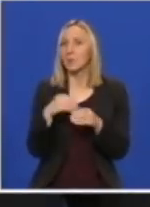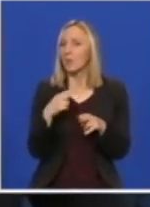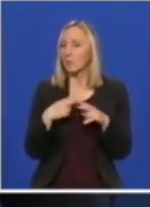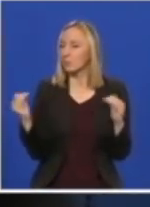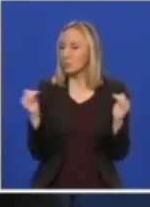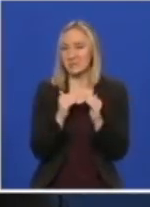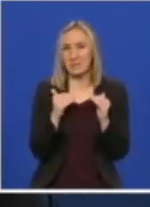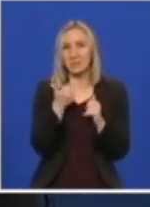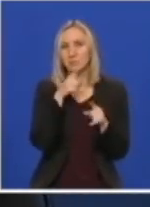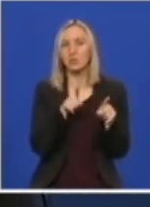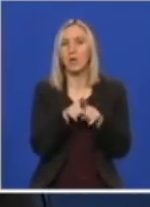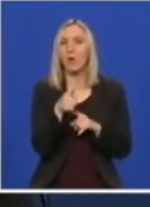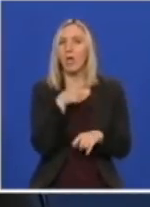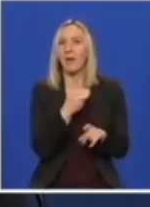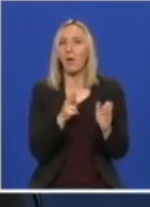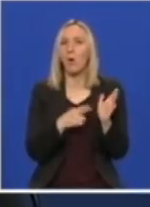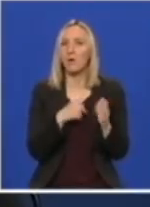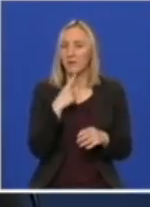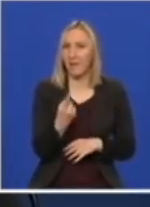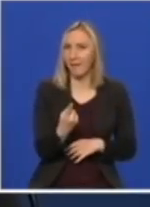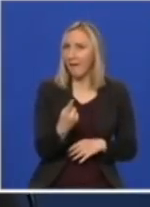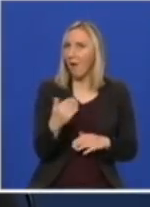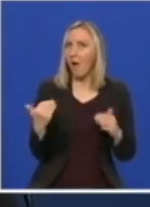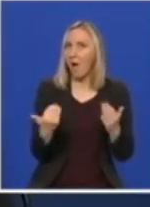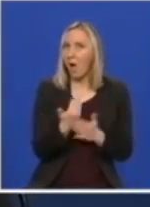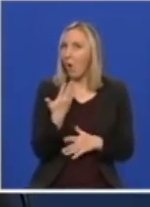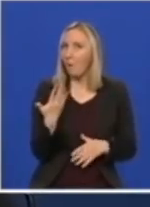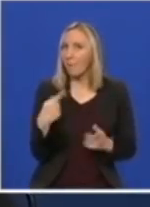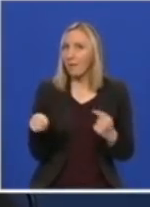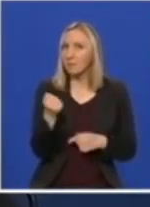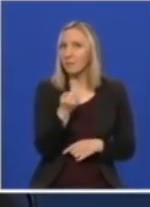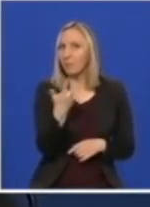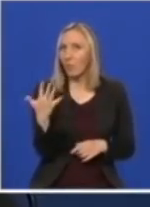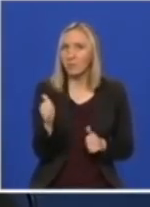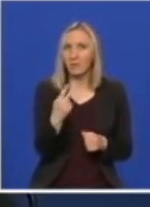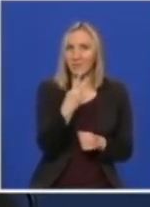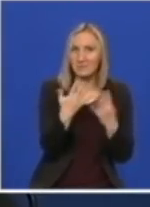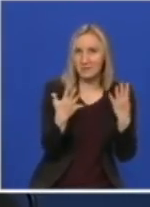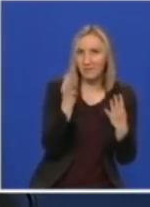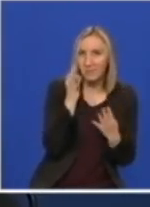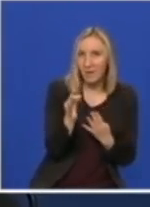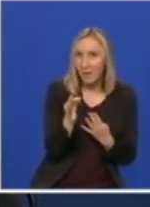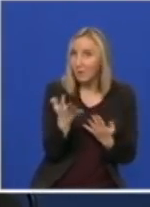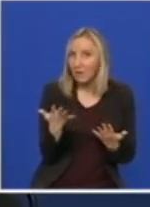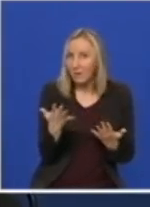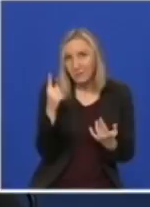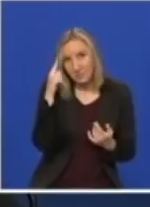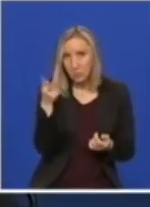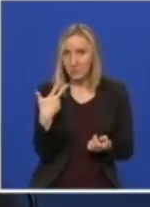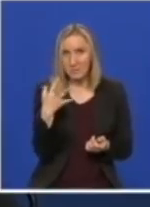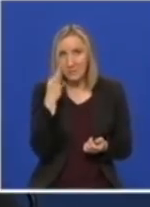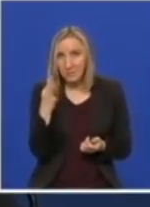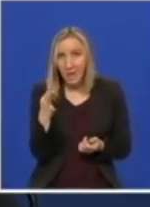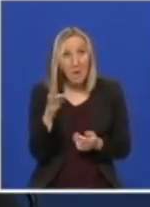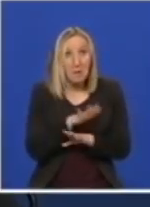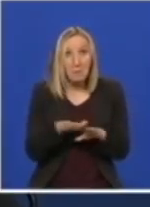slažem sa svim što je kolega Kohn rekao, ali opet se hvatamo za te neke brojeve, da li je to 29 dana, da li to znači ako 30. dana